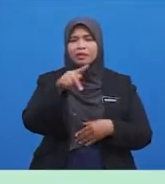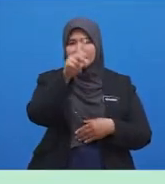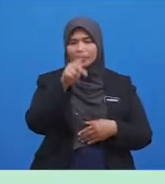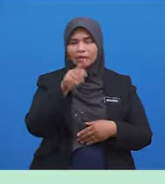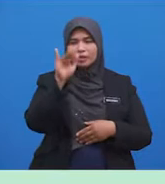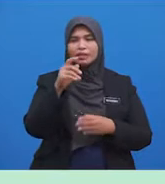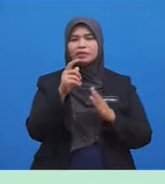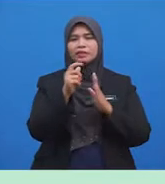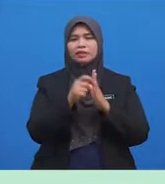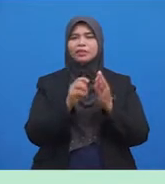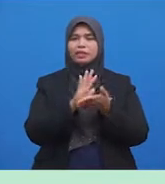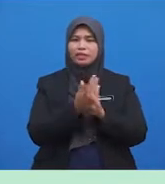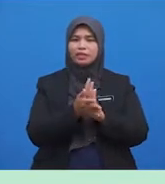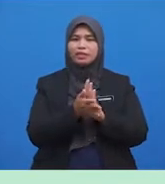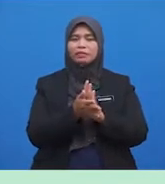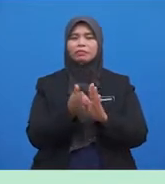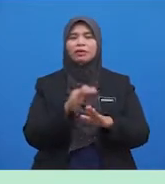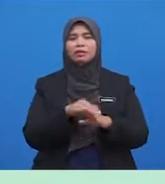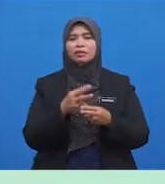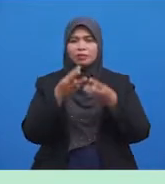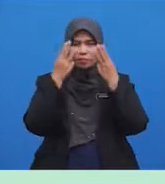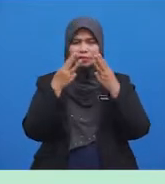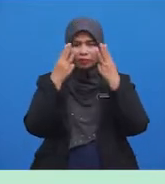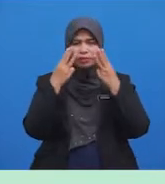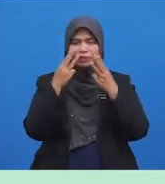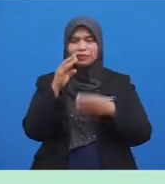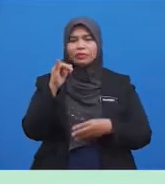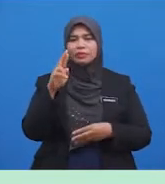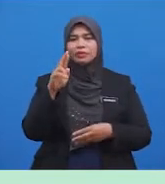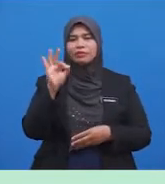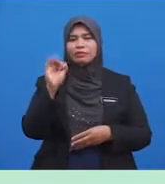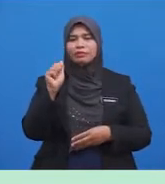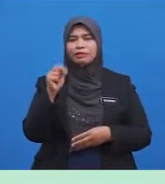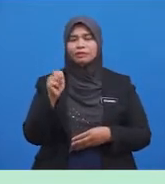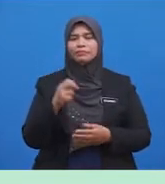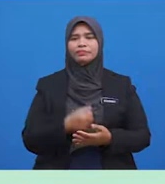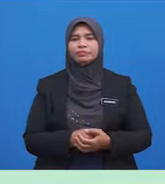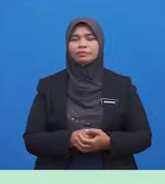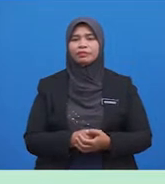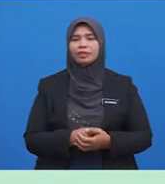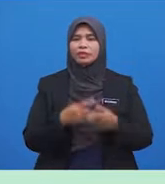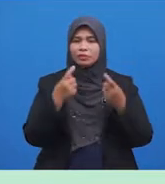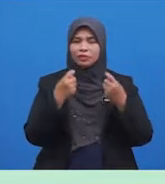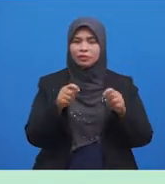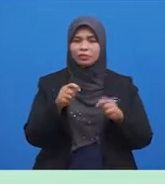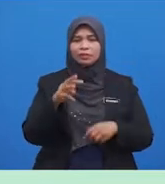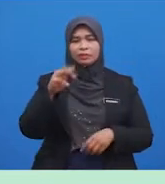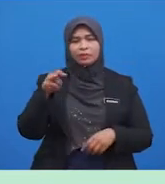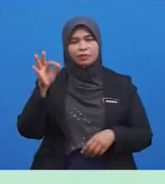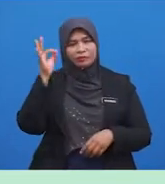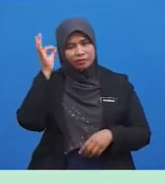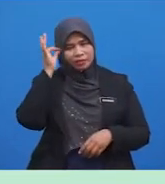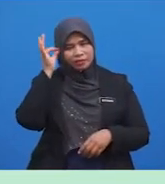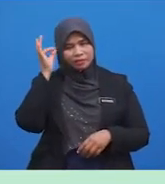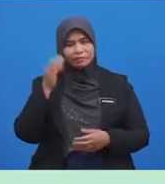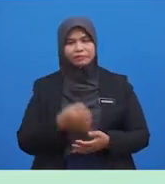Apakah Yang Akan Terjadi Pada Wuduk Irfan Cuba Murid-murid Murid-murid Fikir